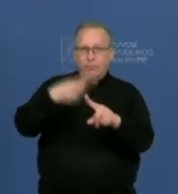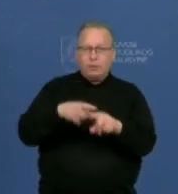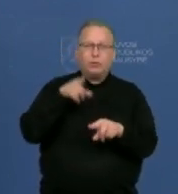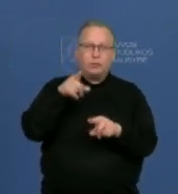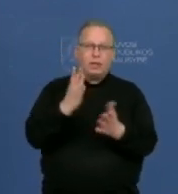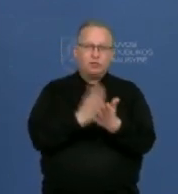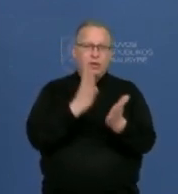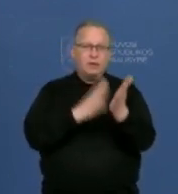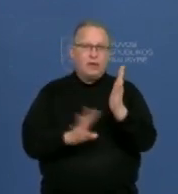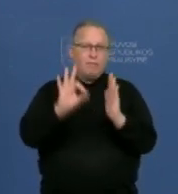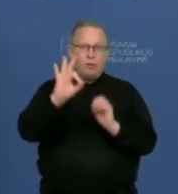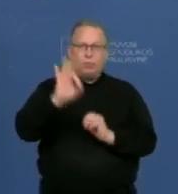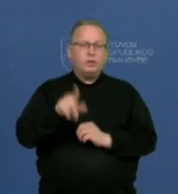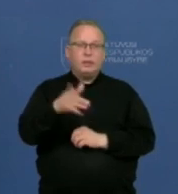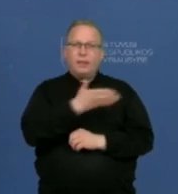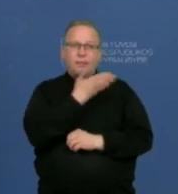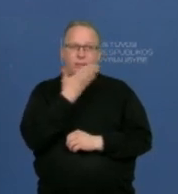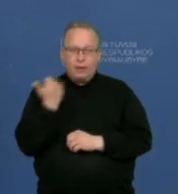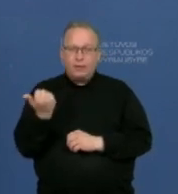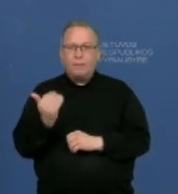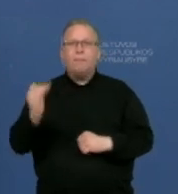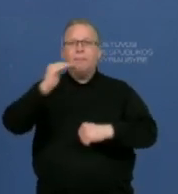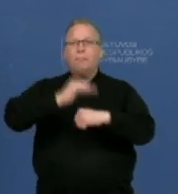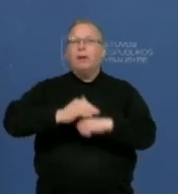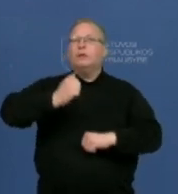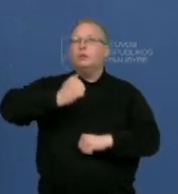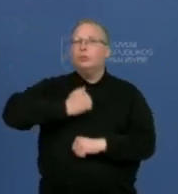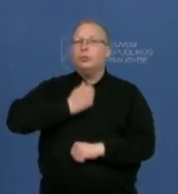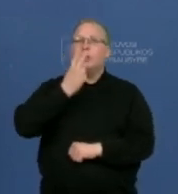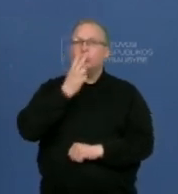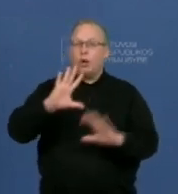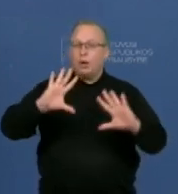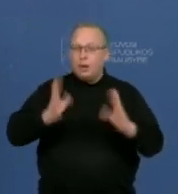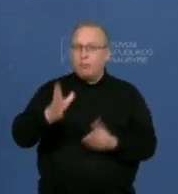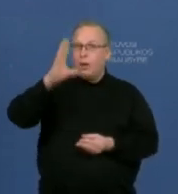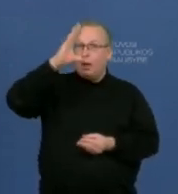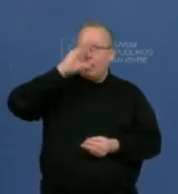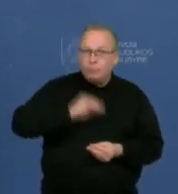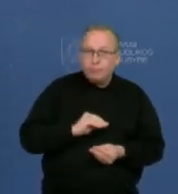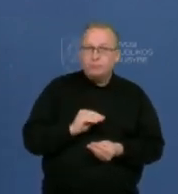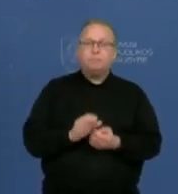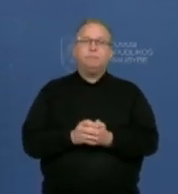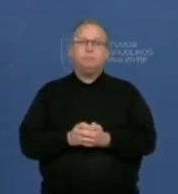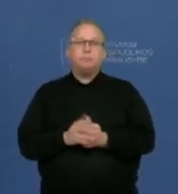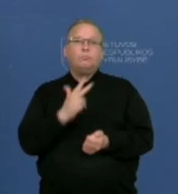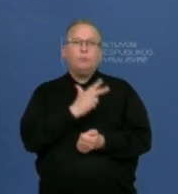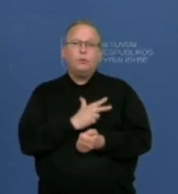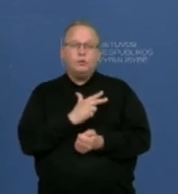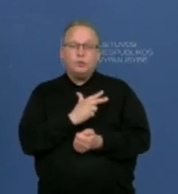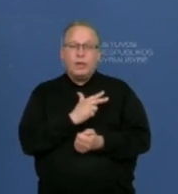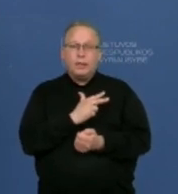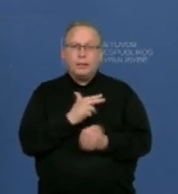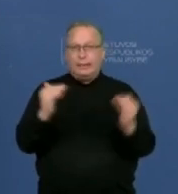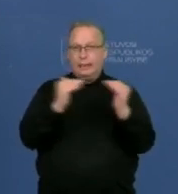vertinimo skaičiais, jis nėra kažkaip pagristas. Turėtume žiūrėti tai, kaip pavyksta pakelti socioekonominius